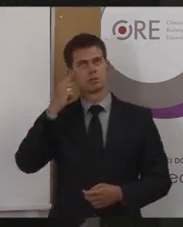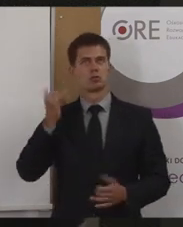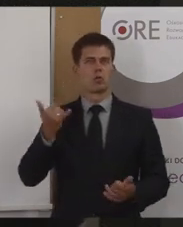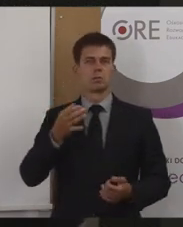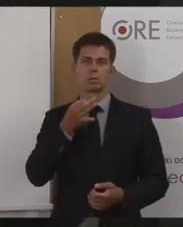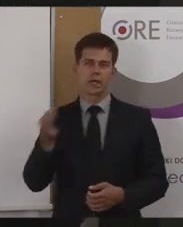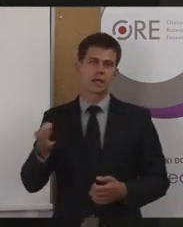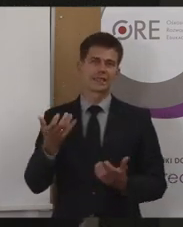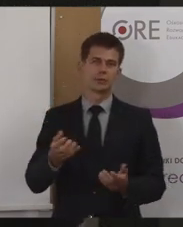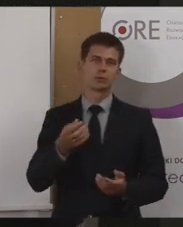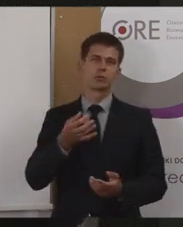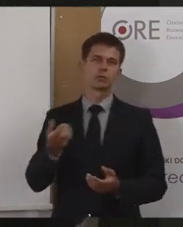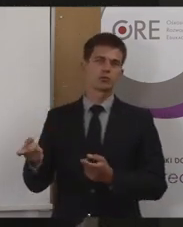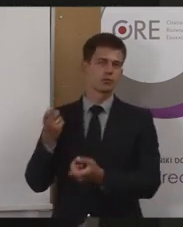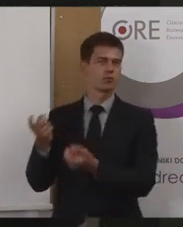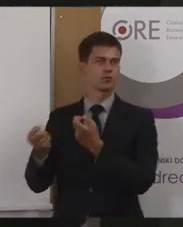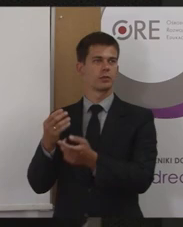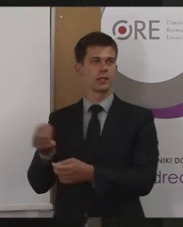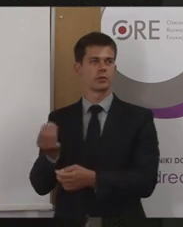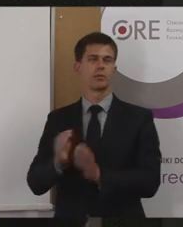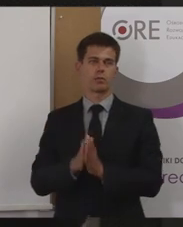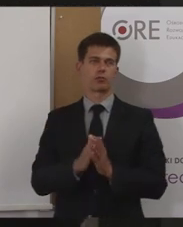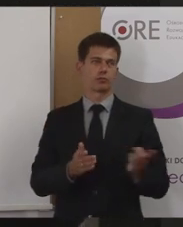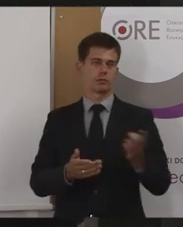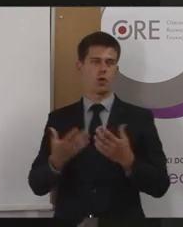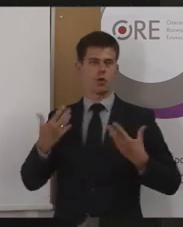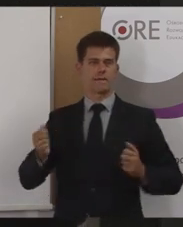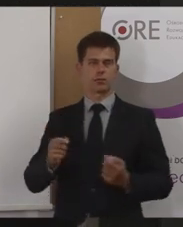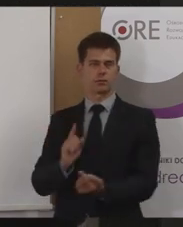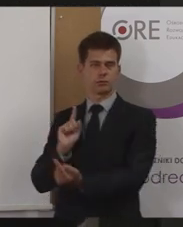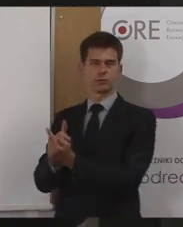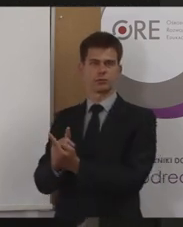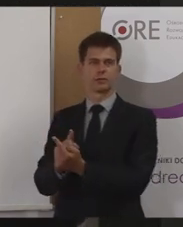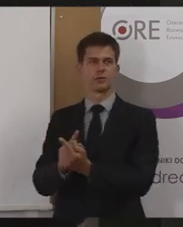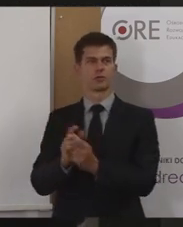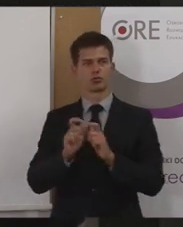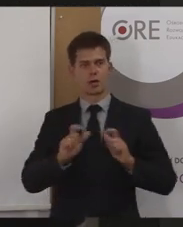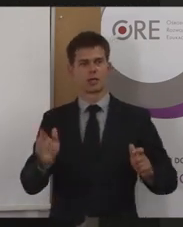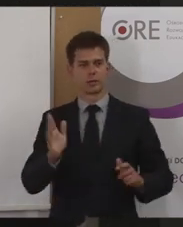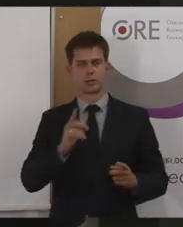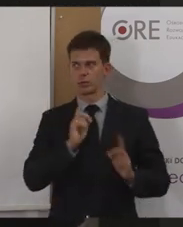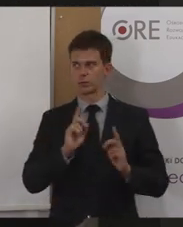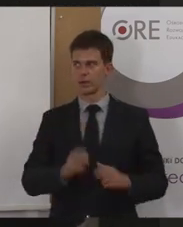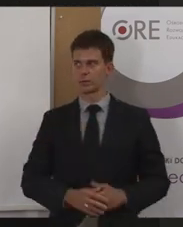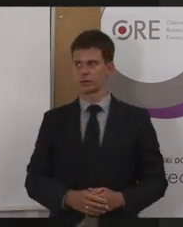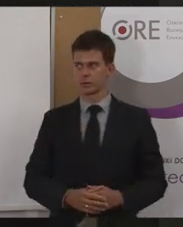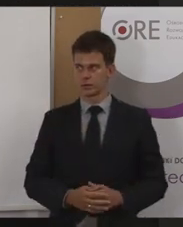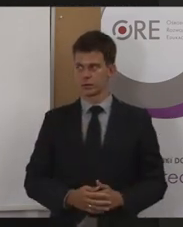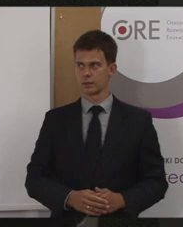ewentualnie jakieś pytania, jakieś sugestie, to będzie na to czas tuż po